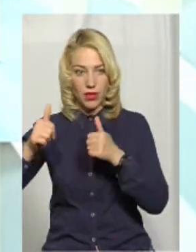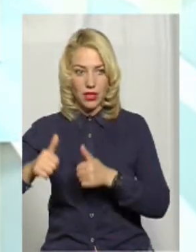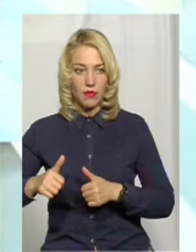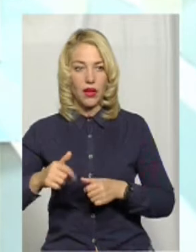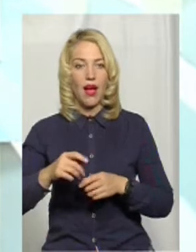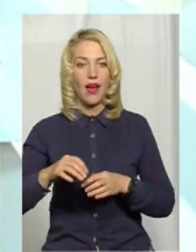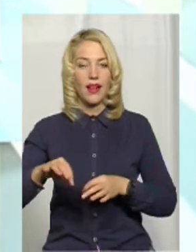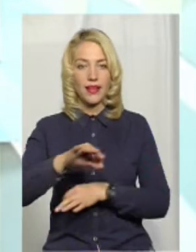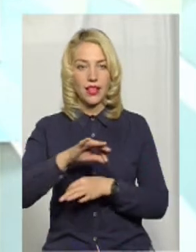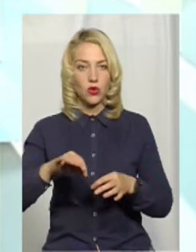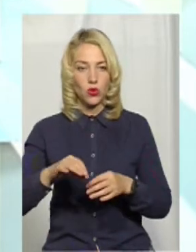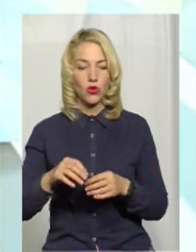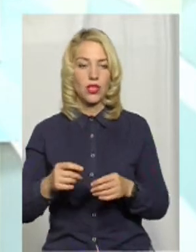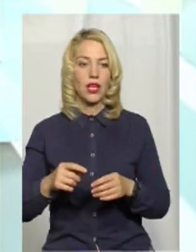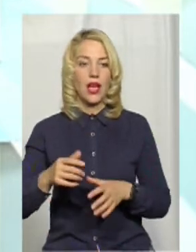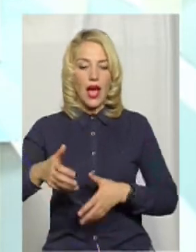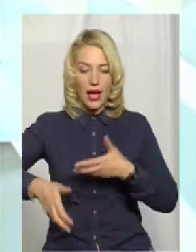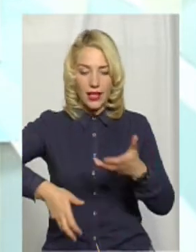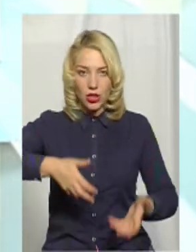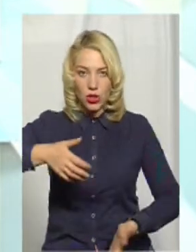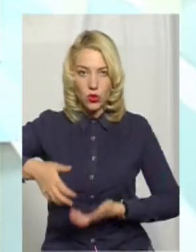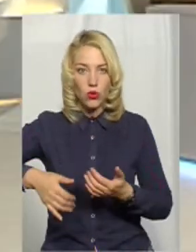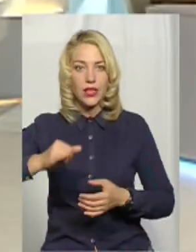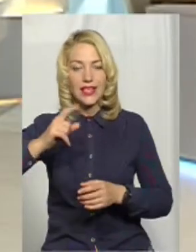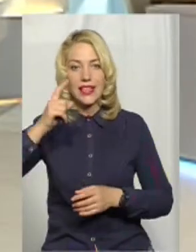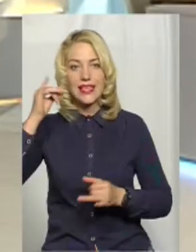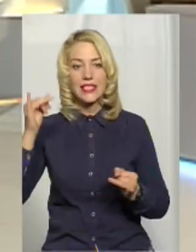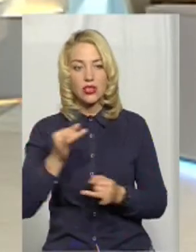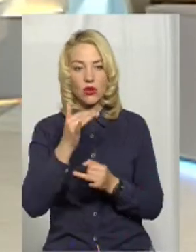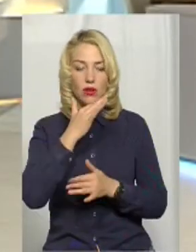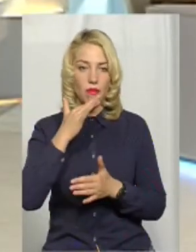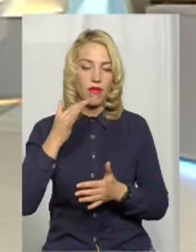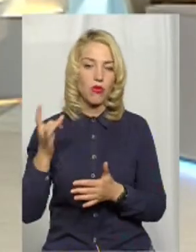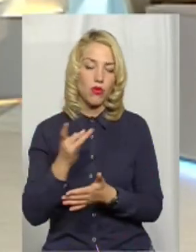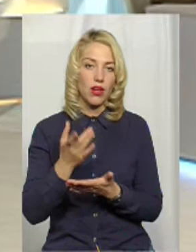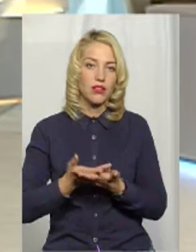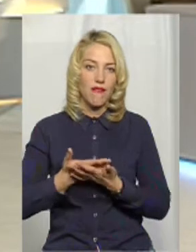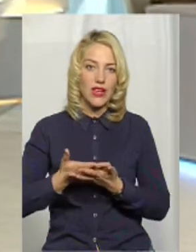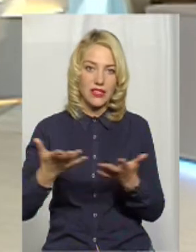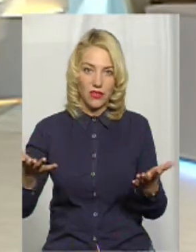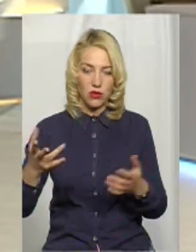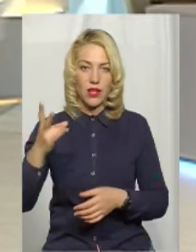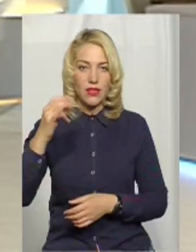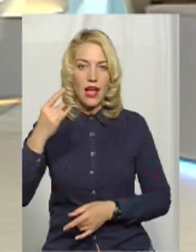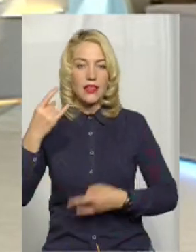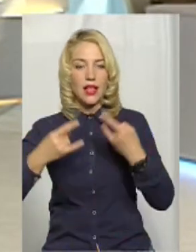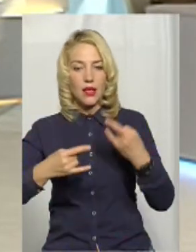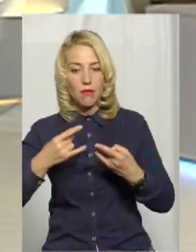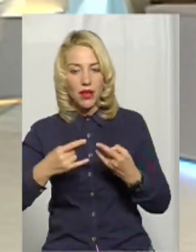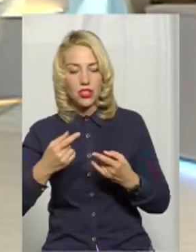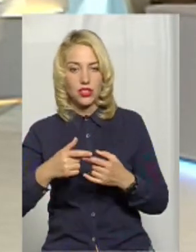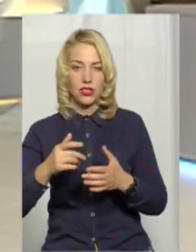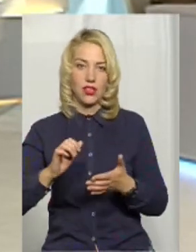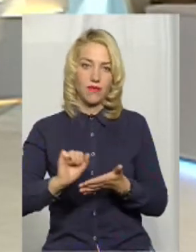'ятках археології, історії. Ми це висвітлювали неодноразово і в пресі, і на телебаченні. Хочу згадати,